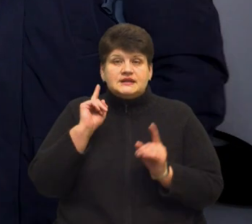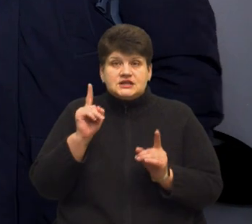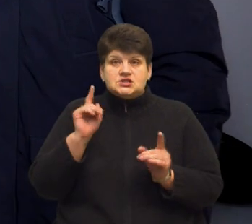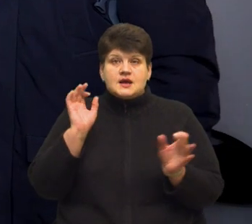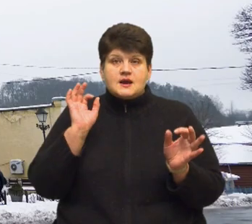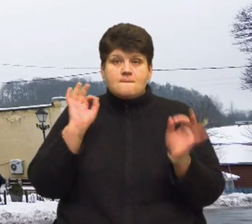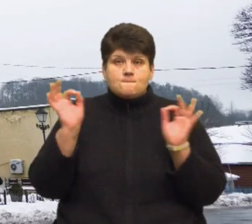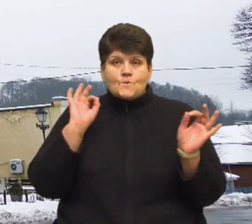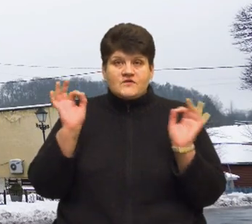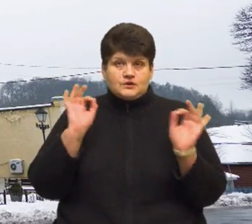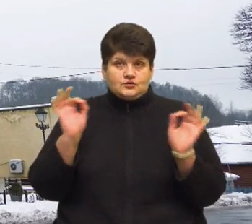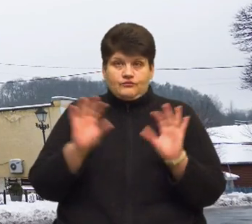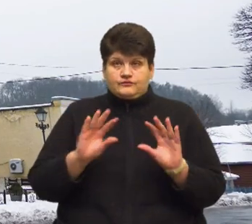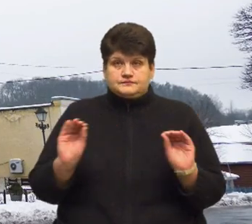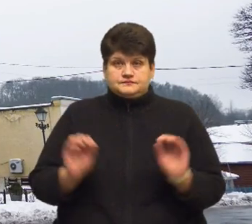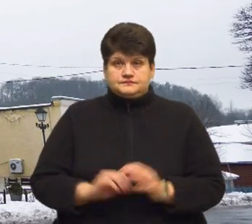тривоги.